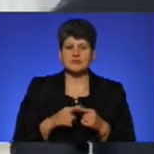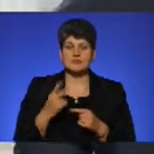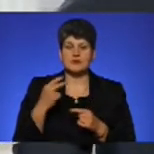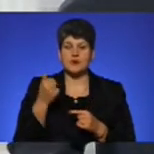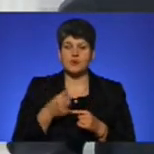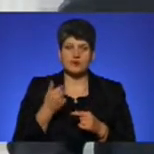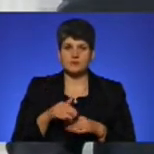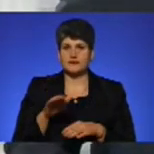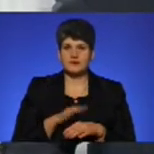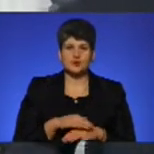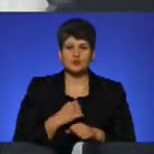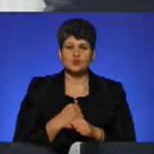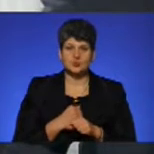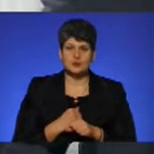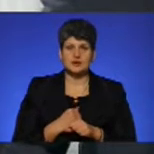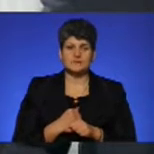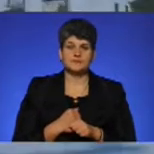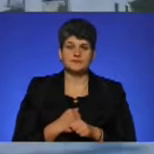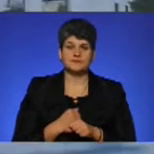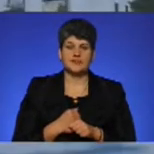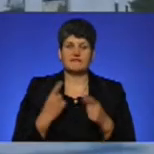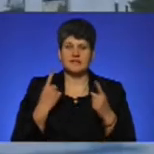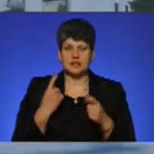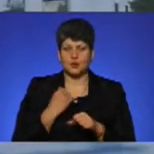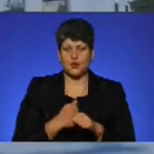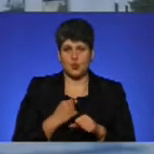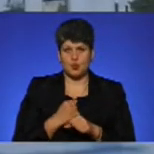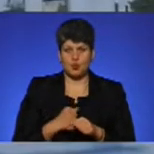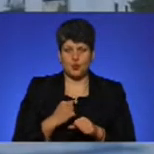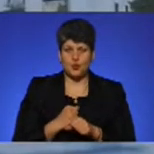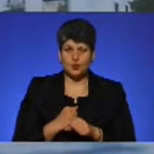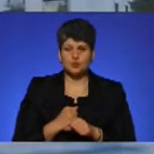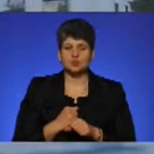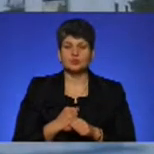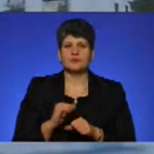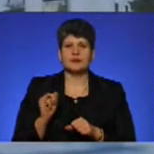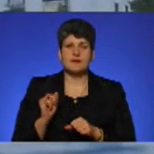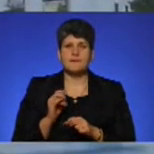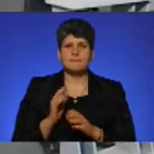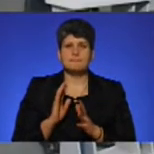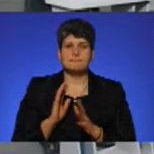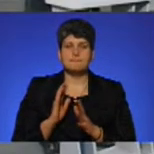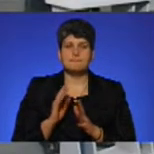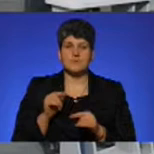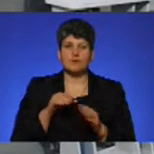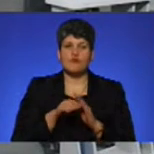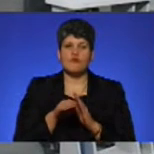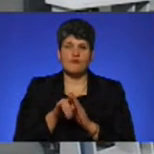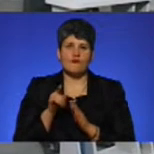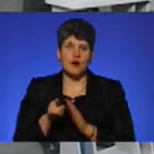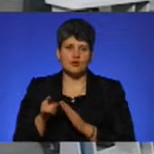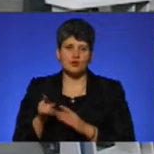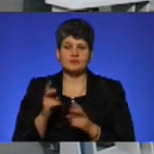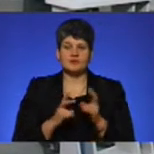фактично зробили досить велику пропітку роботу, бо в парку підприємства працюють машини, яким вже